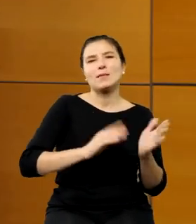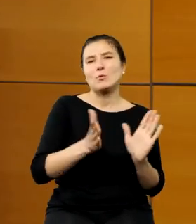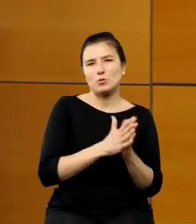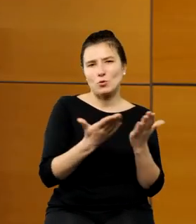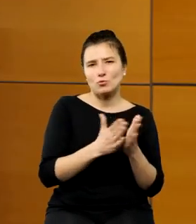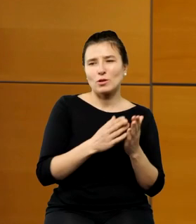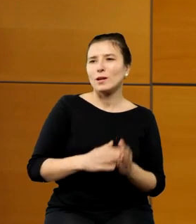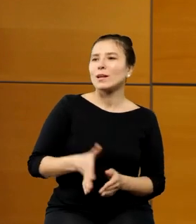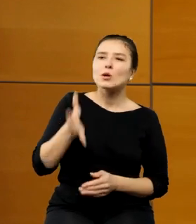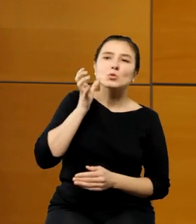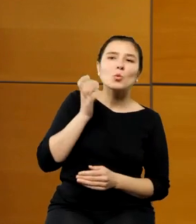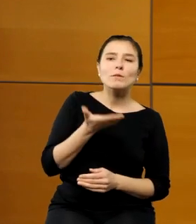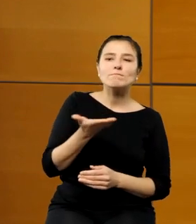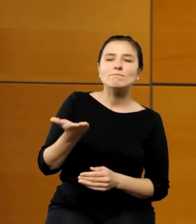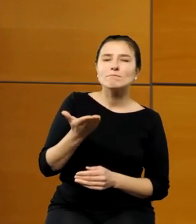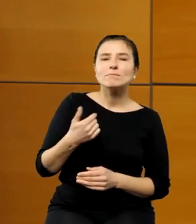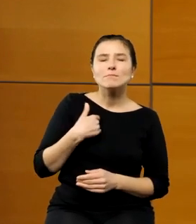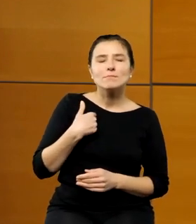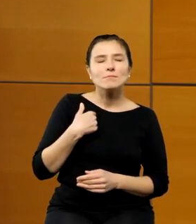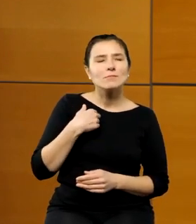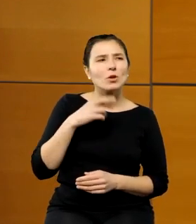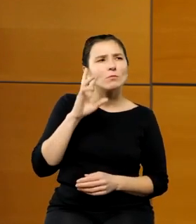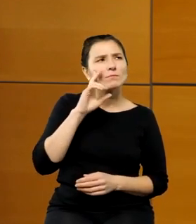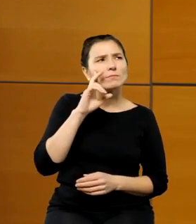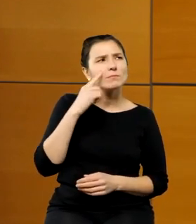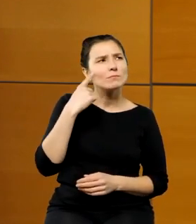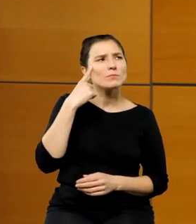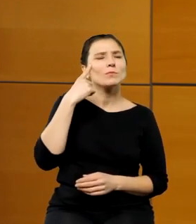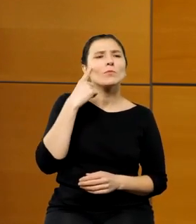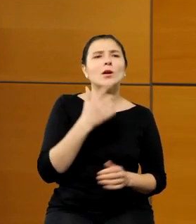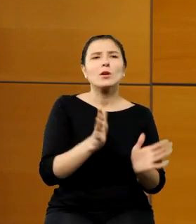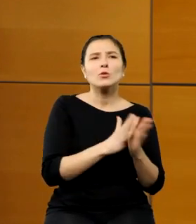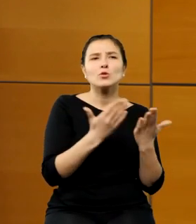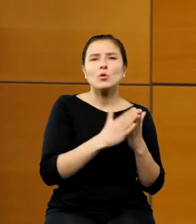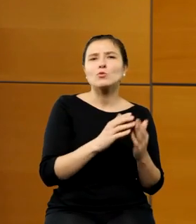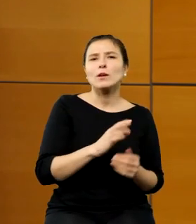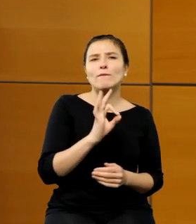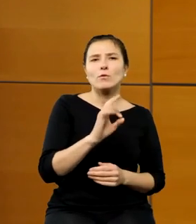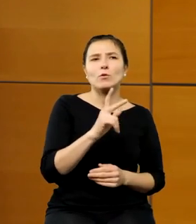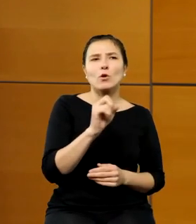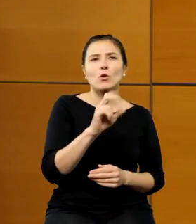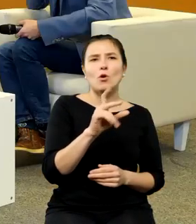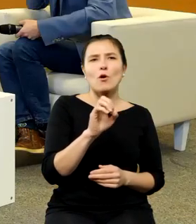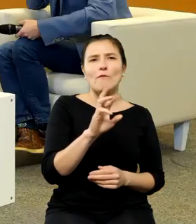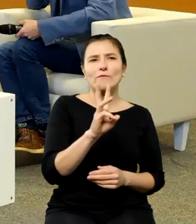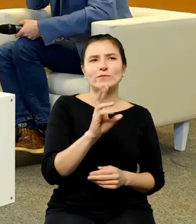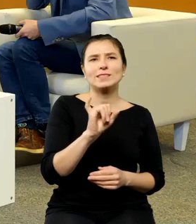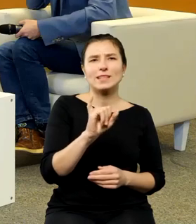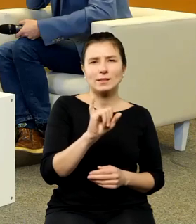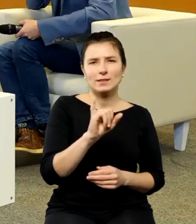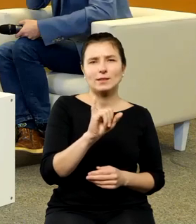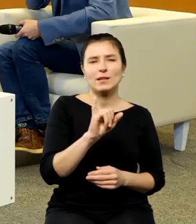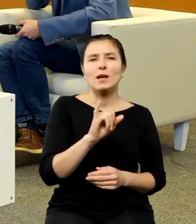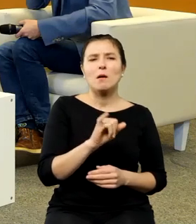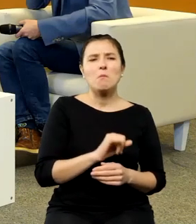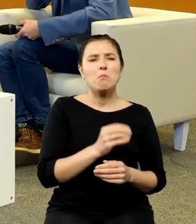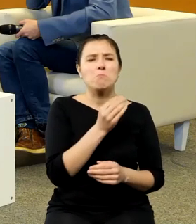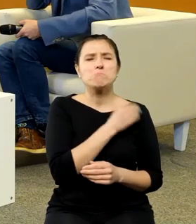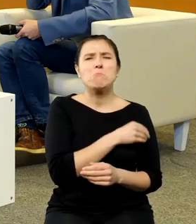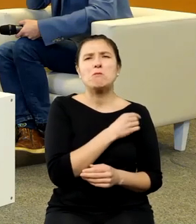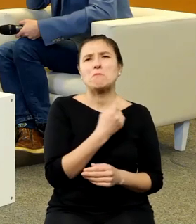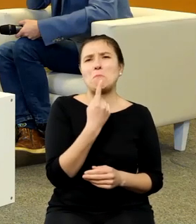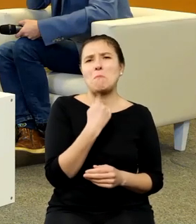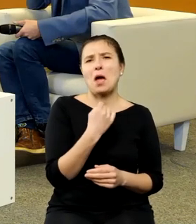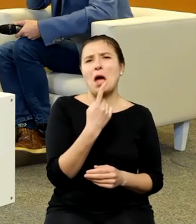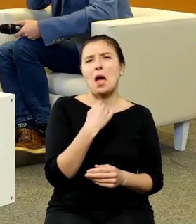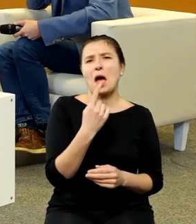Państwa słucham krąży mi konkretnie książka Kokowskiego to znaczy że ponieważ te materiały są tak skąpe i